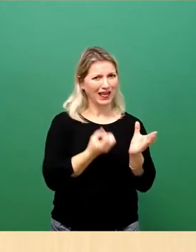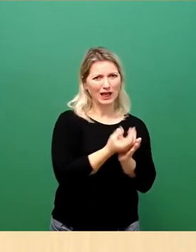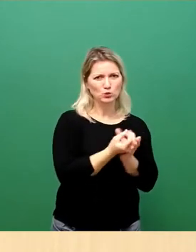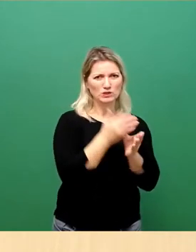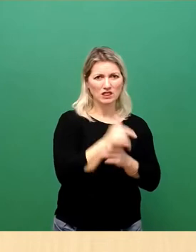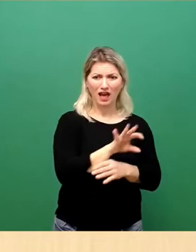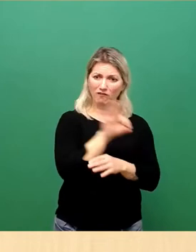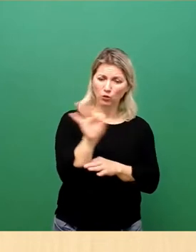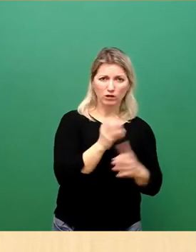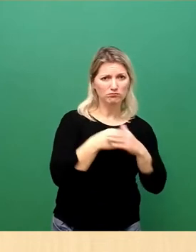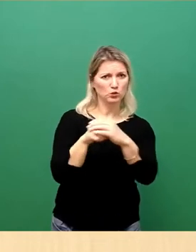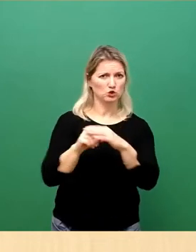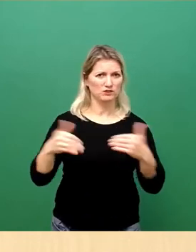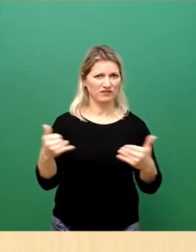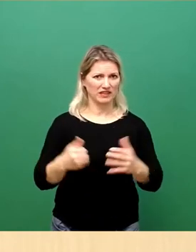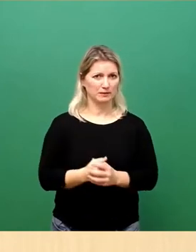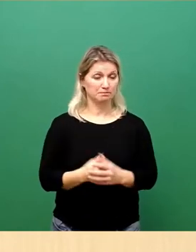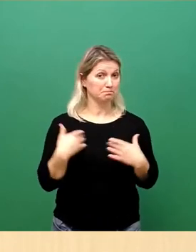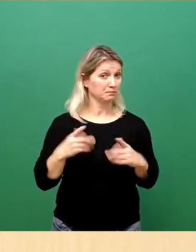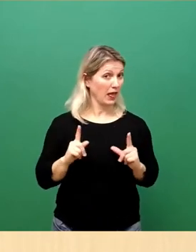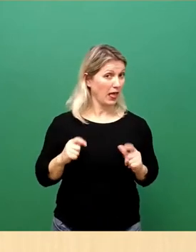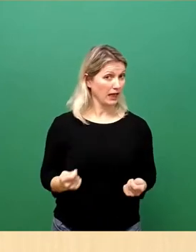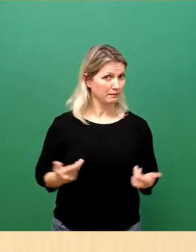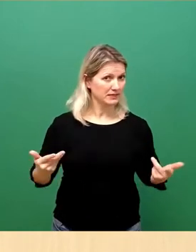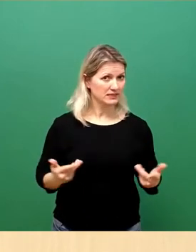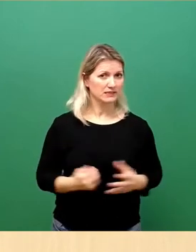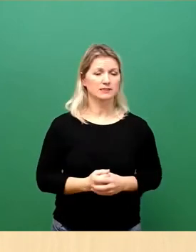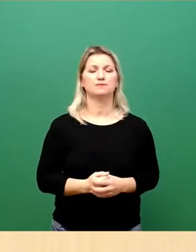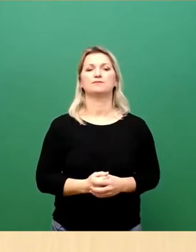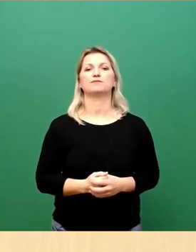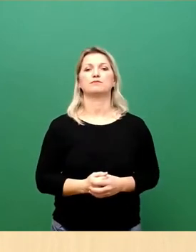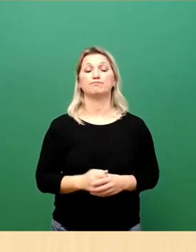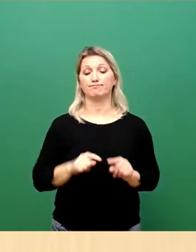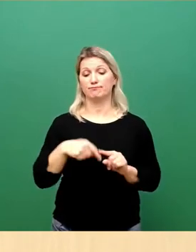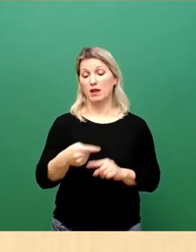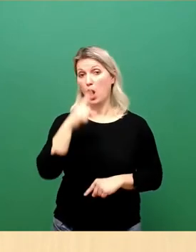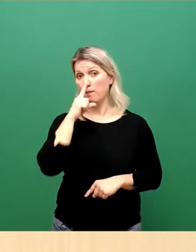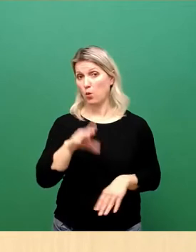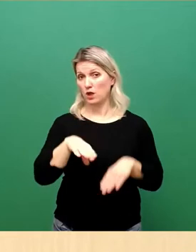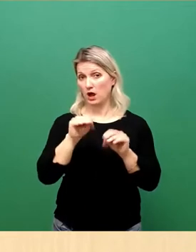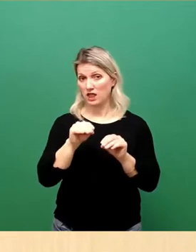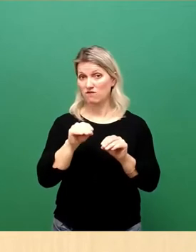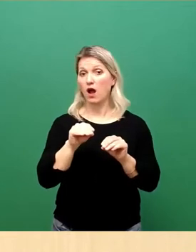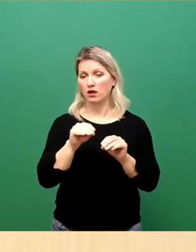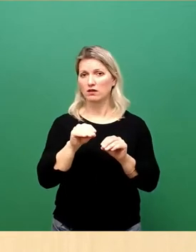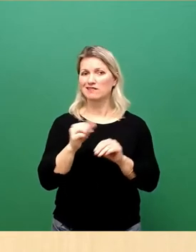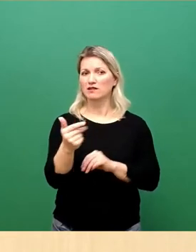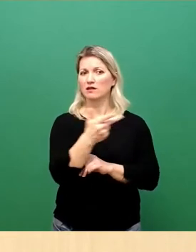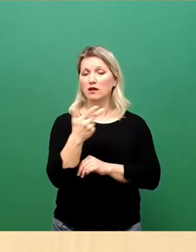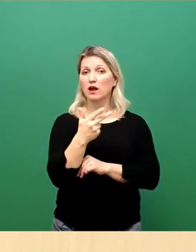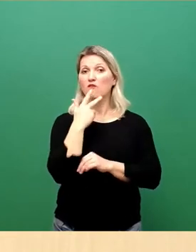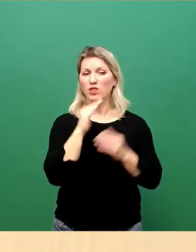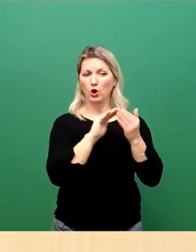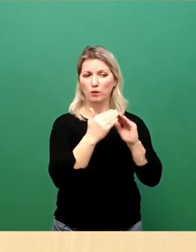Folgende Ergebnisse haben wir festgehalten. Ab Montag werden die ehrenamtlichen Helfer der Community vier voll